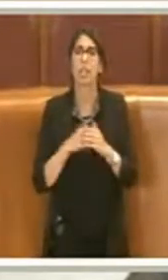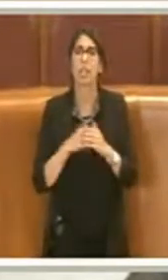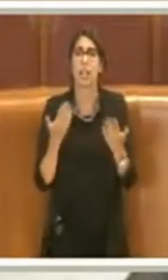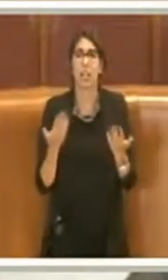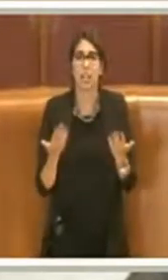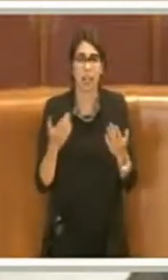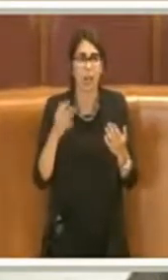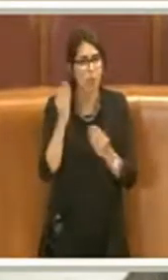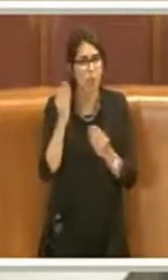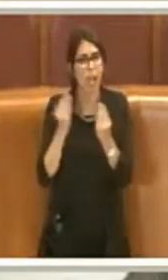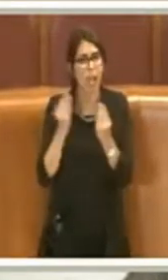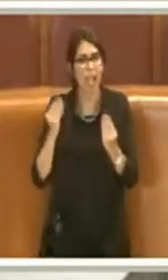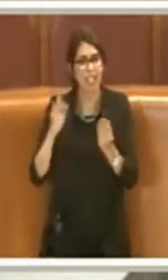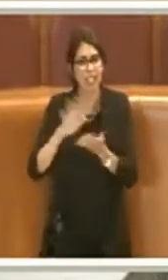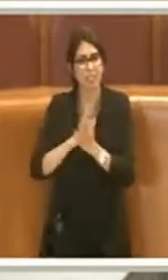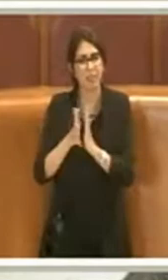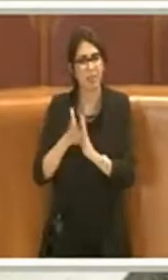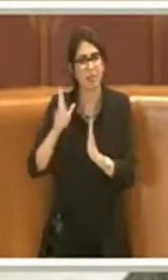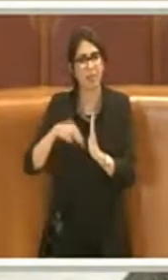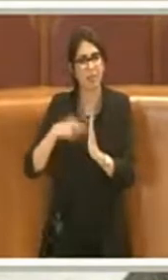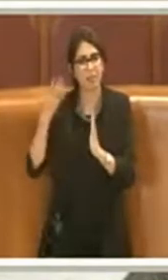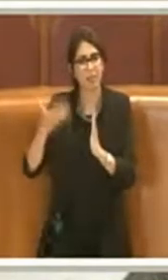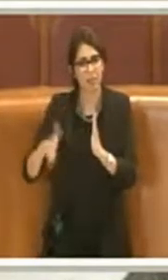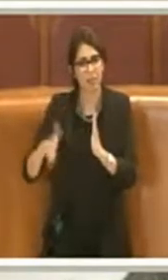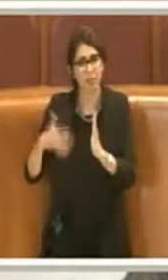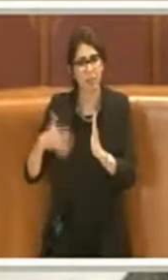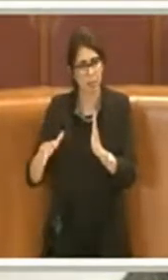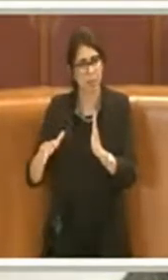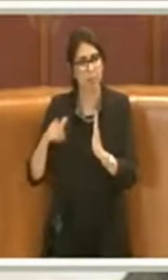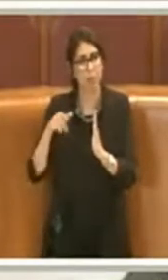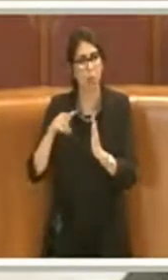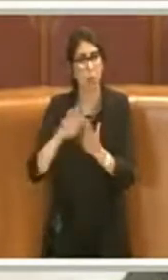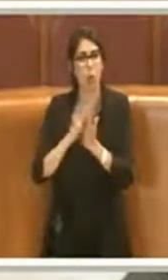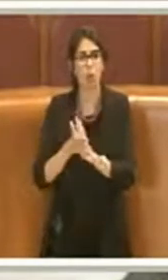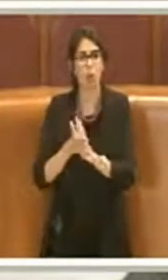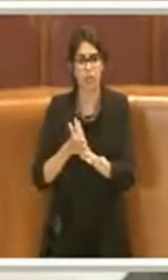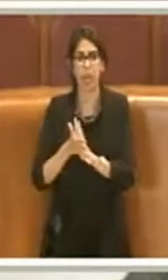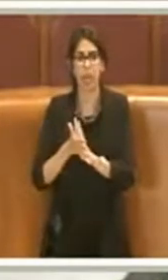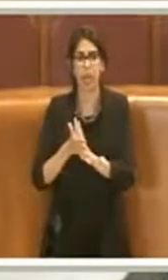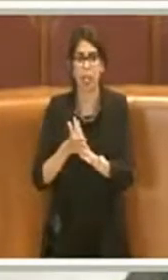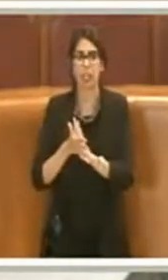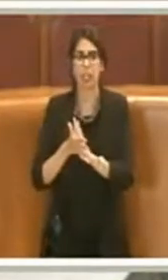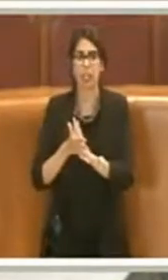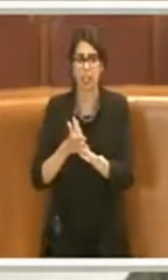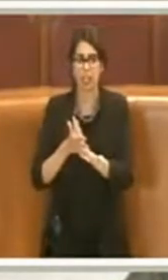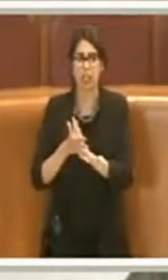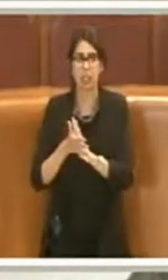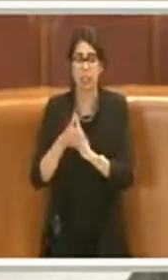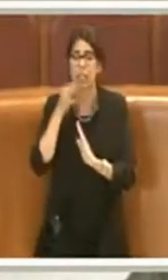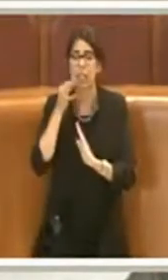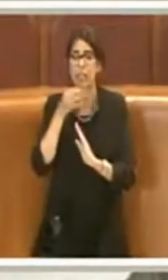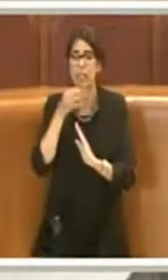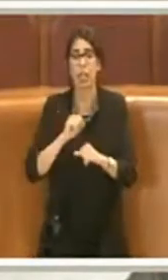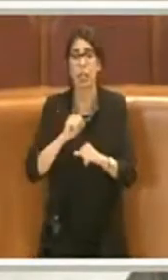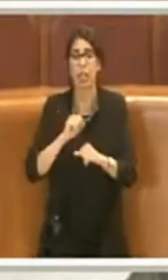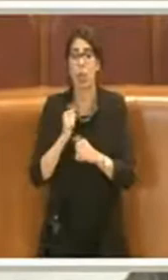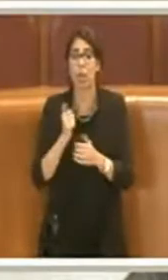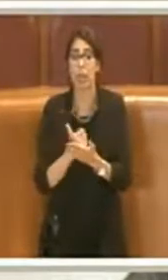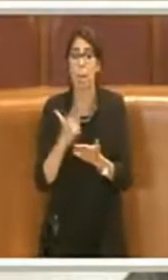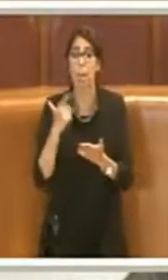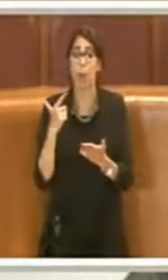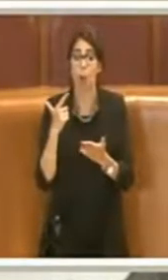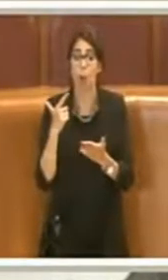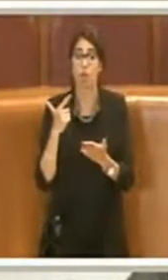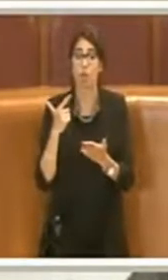sottoscritto questi contratti, per cui io ritengo che sia una cosa molto importante ed è importantissimo che